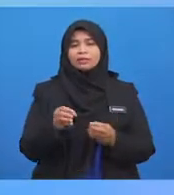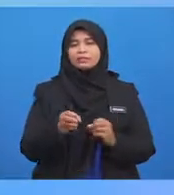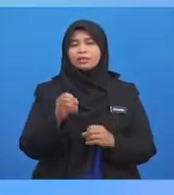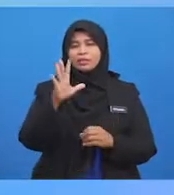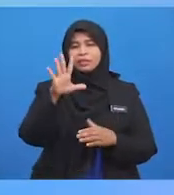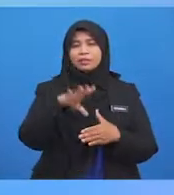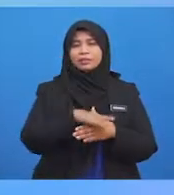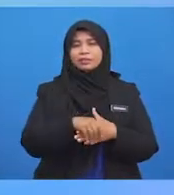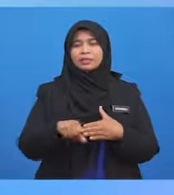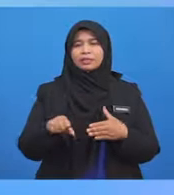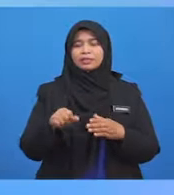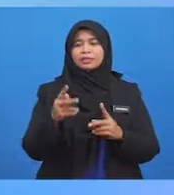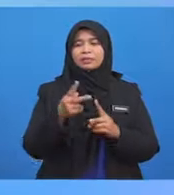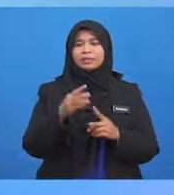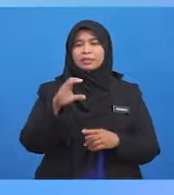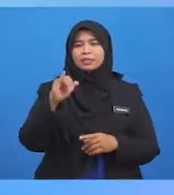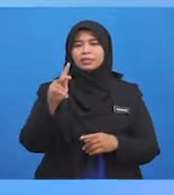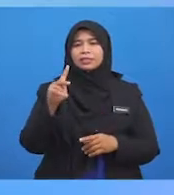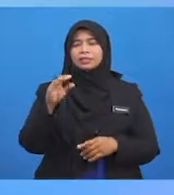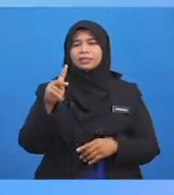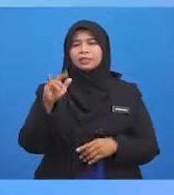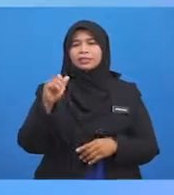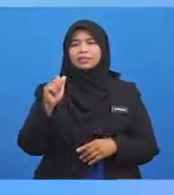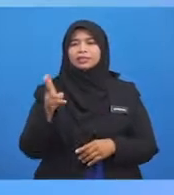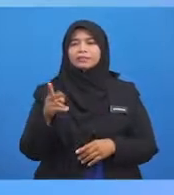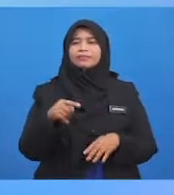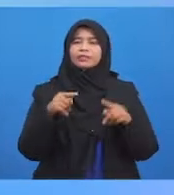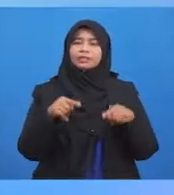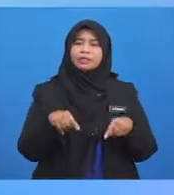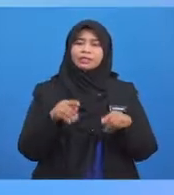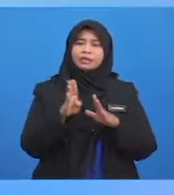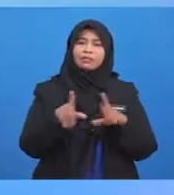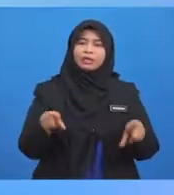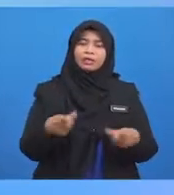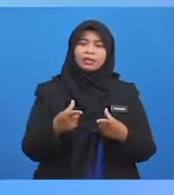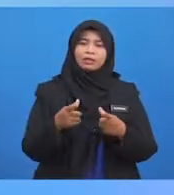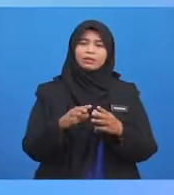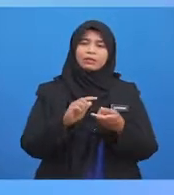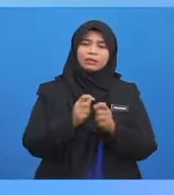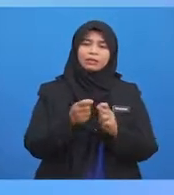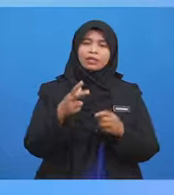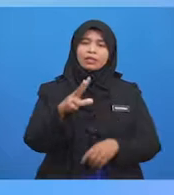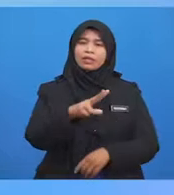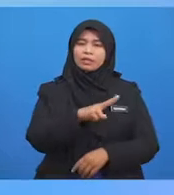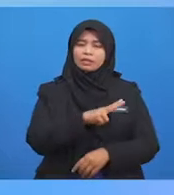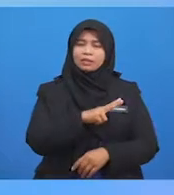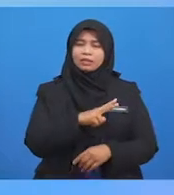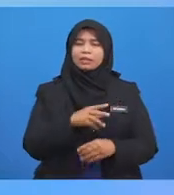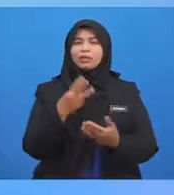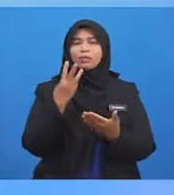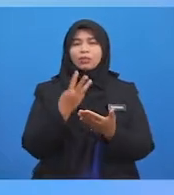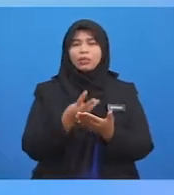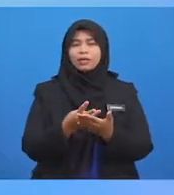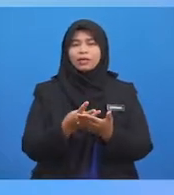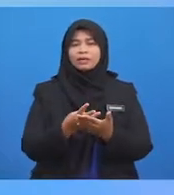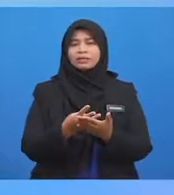ringgit kepada Cik Kiah Di sini berlaku pertukaran harta iaitu wang Dengan harta